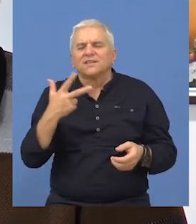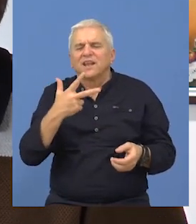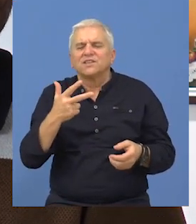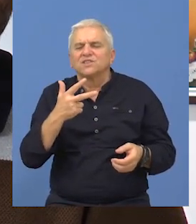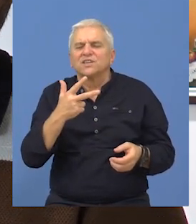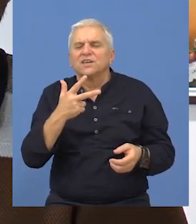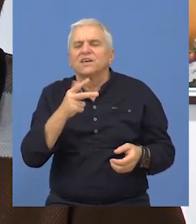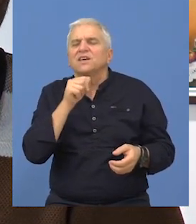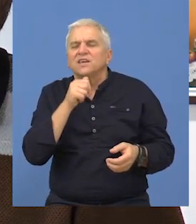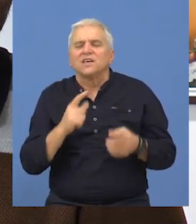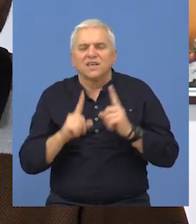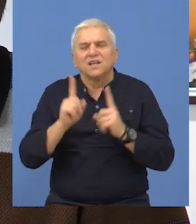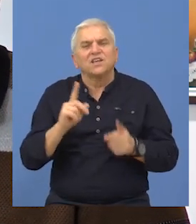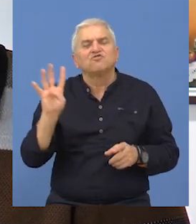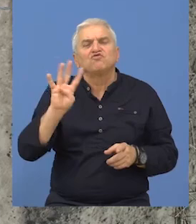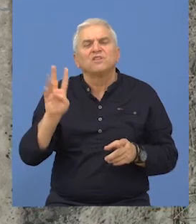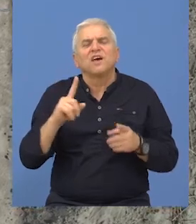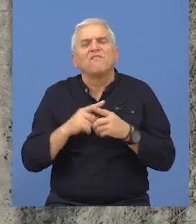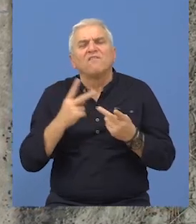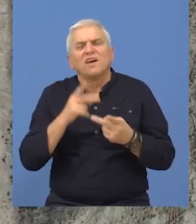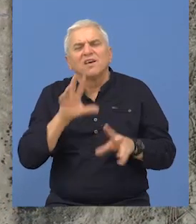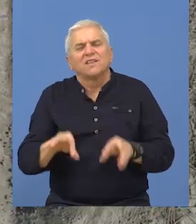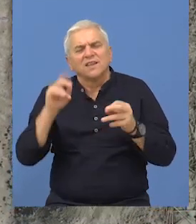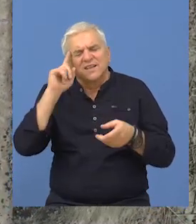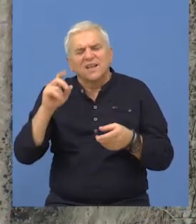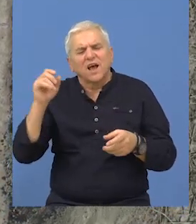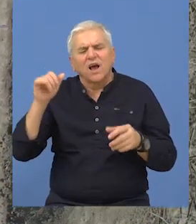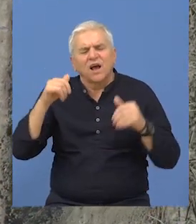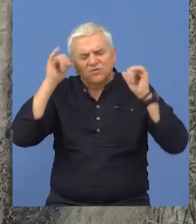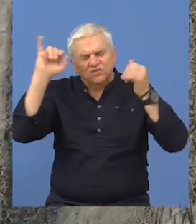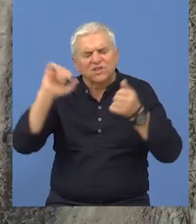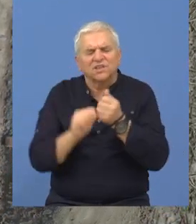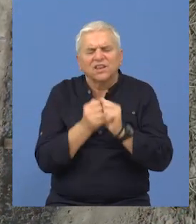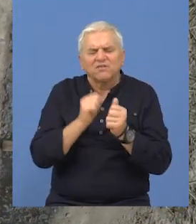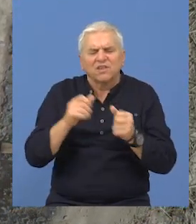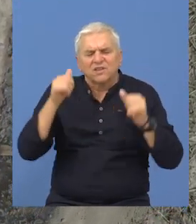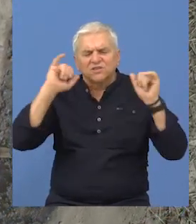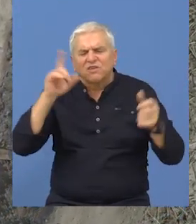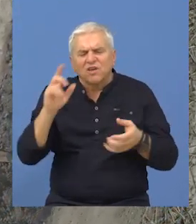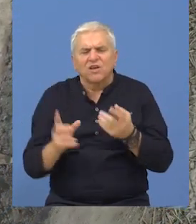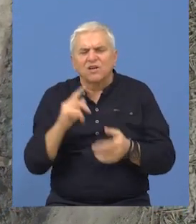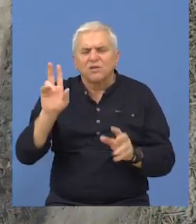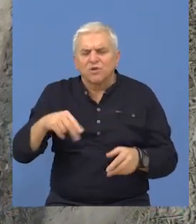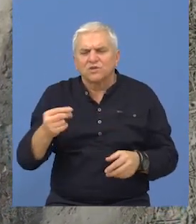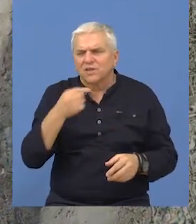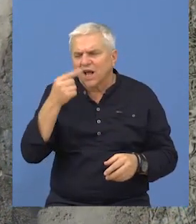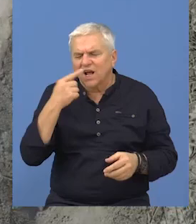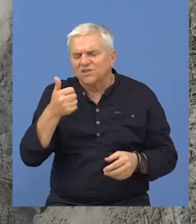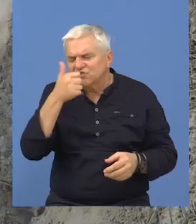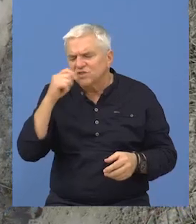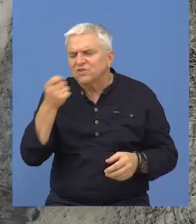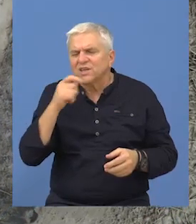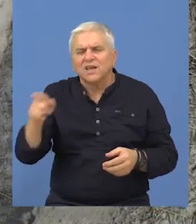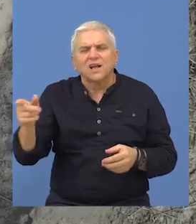odnosno treći ili četvrti vek nove ere. Na osnovu pronalaska životinskih ostataka može se naslutiti i jelovnik